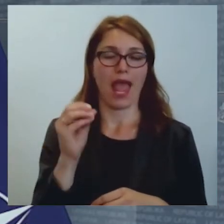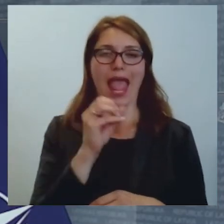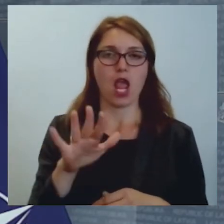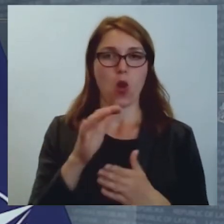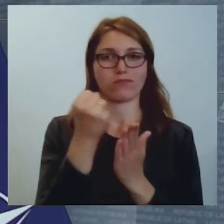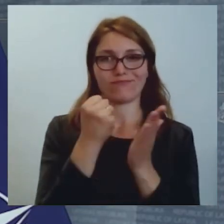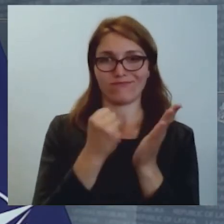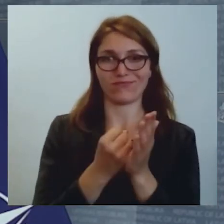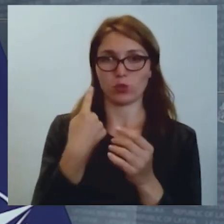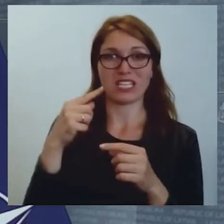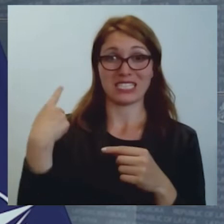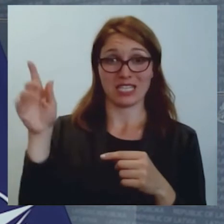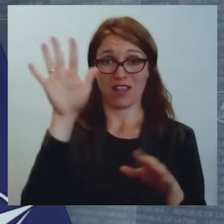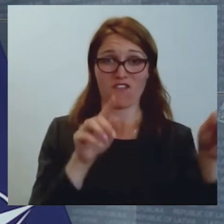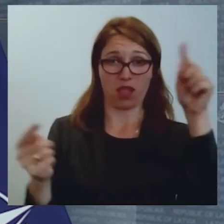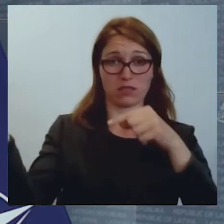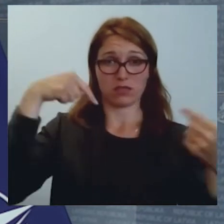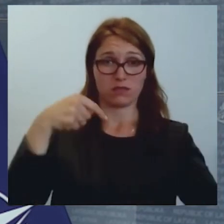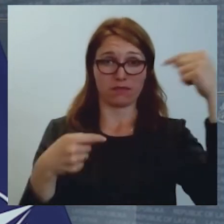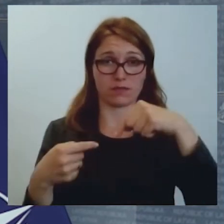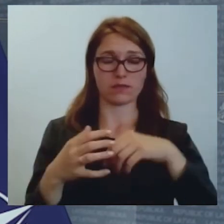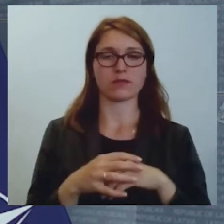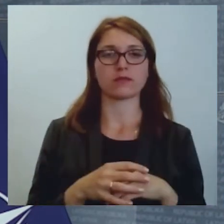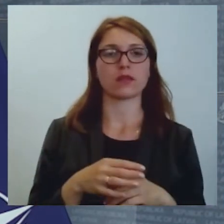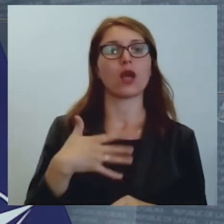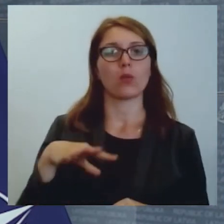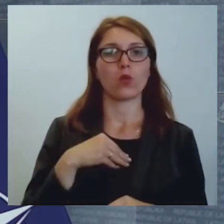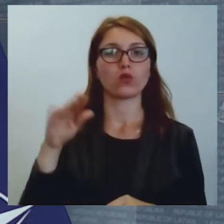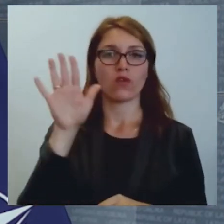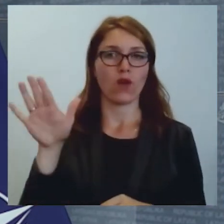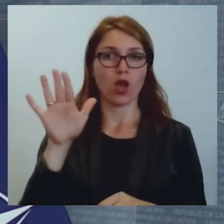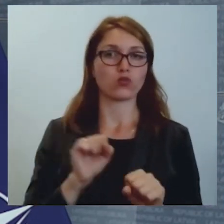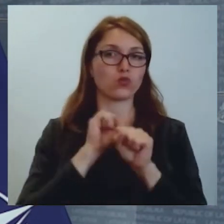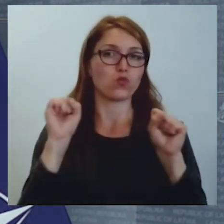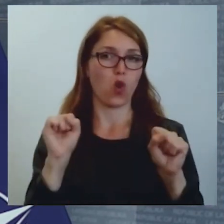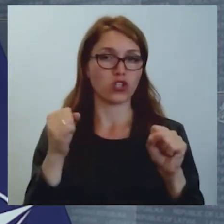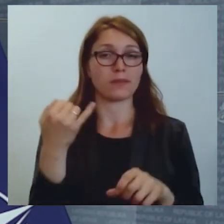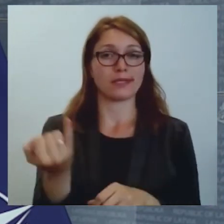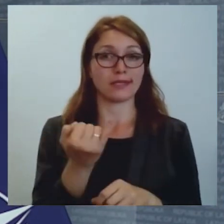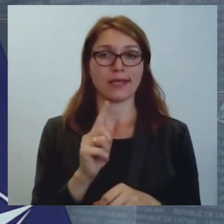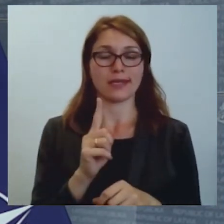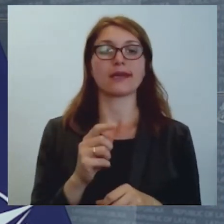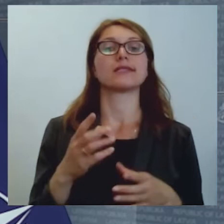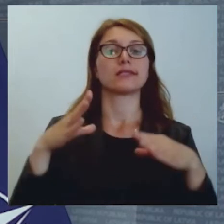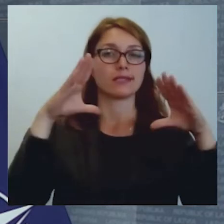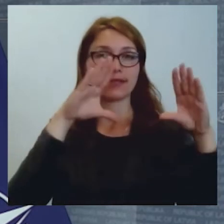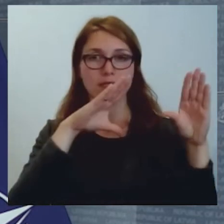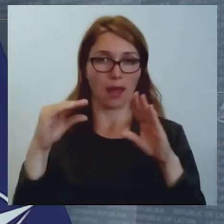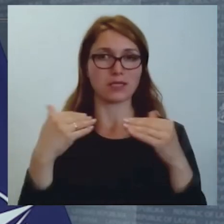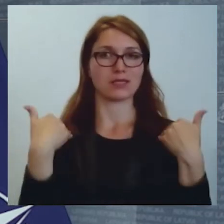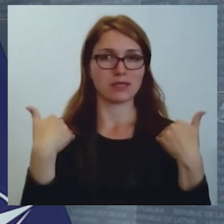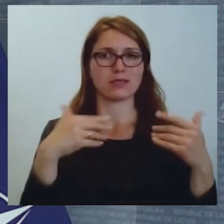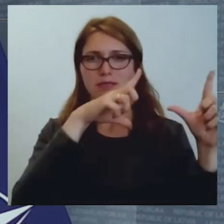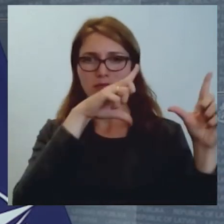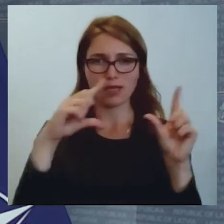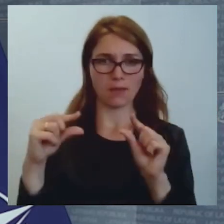Mūsu valsts drošības interesēs ir samazināt un krasi samazināt to